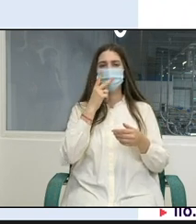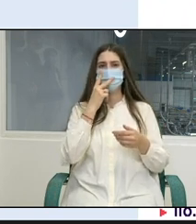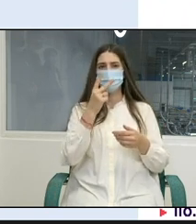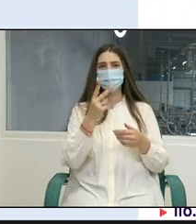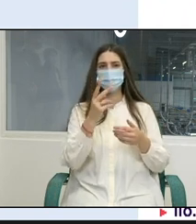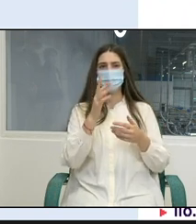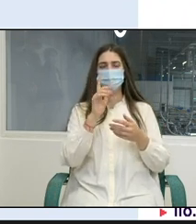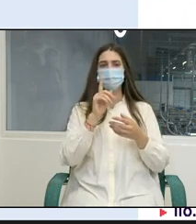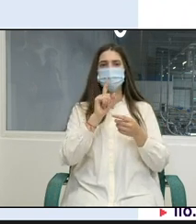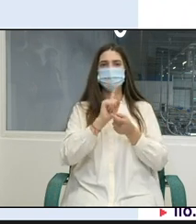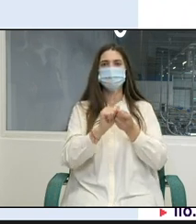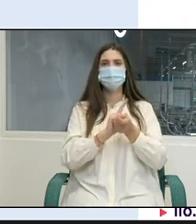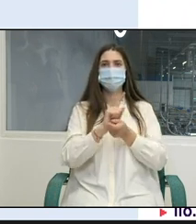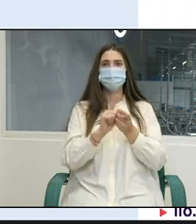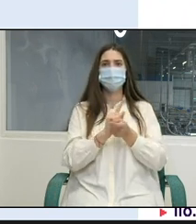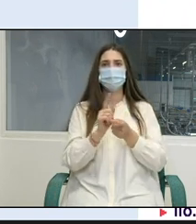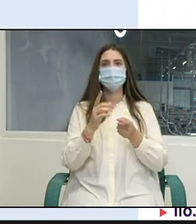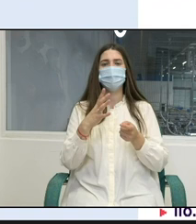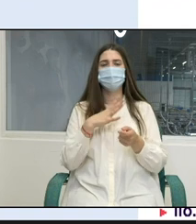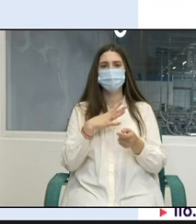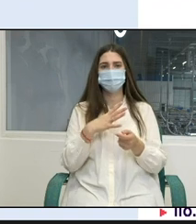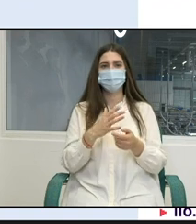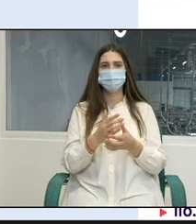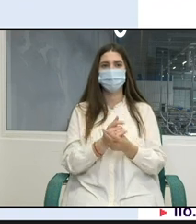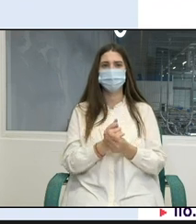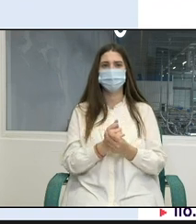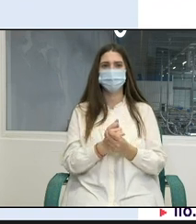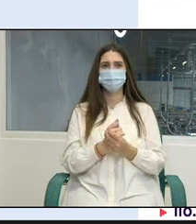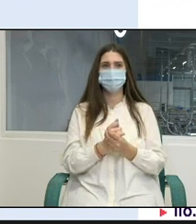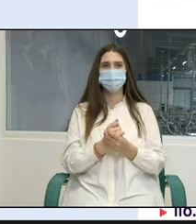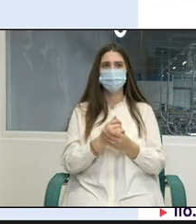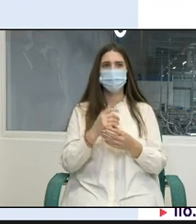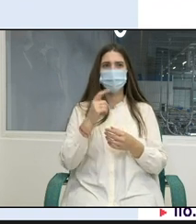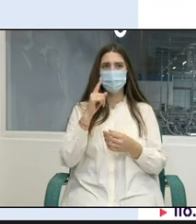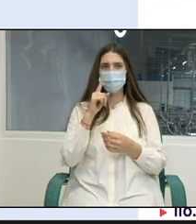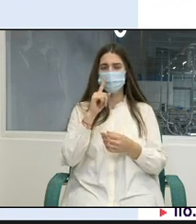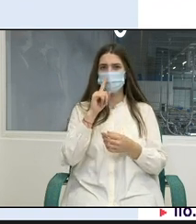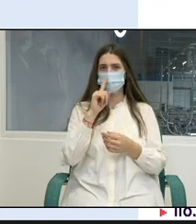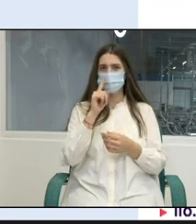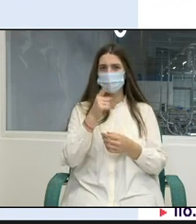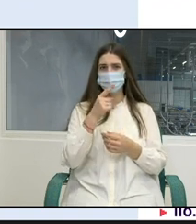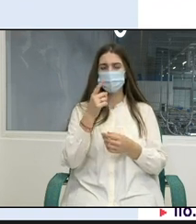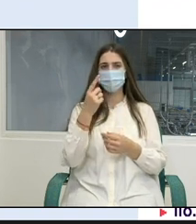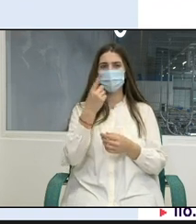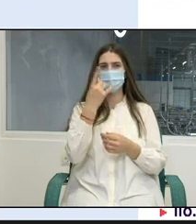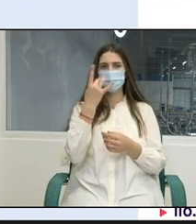Noi vom avea cel puțin ședințe anuale cu